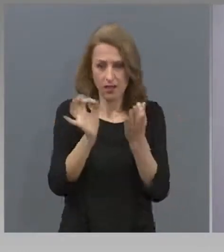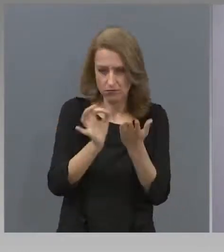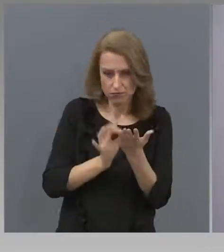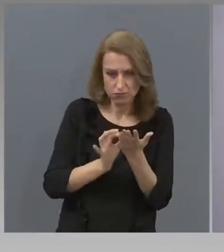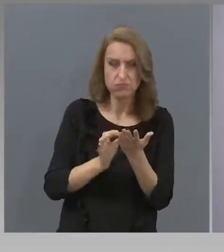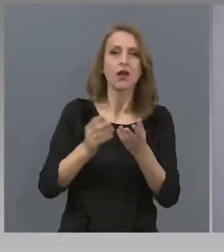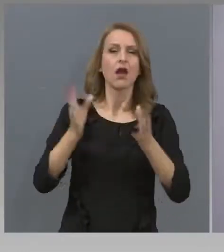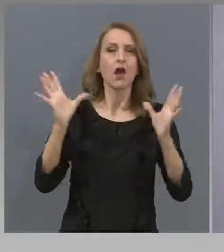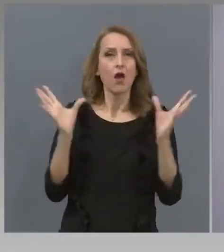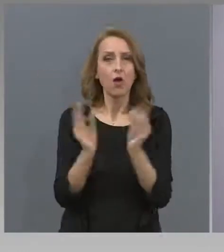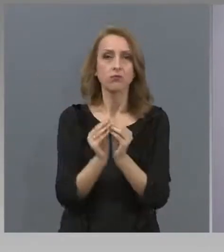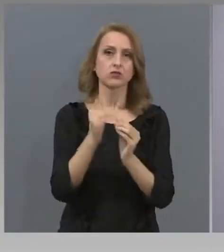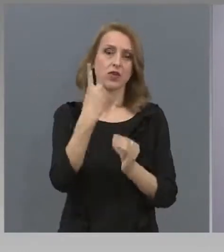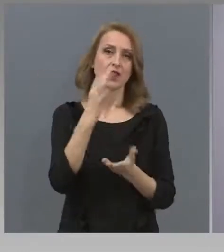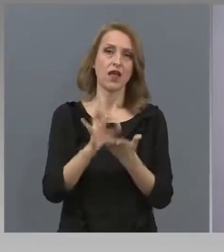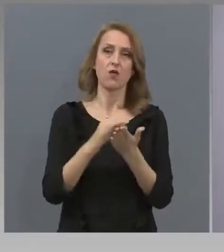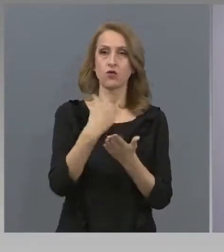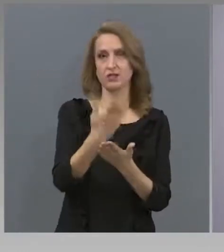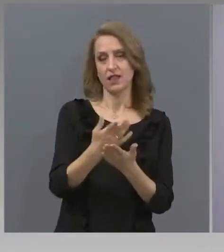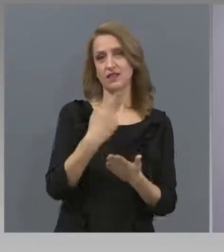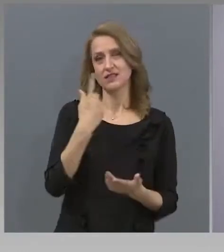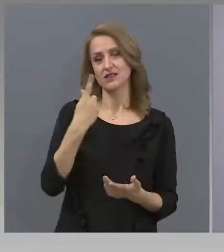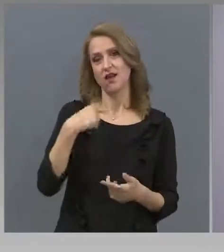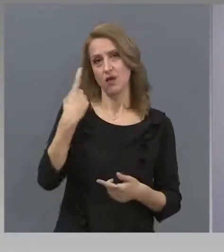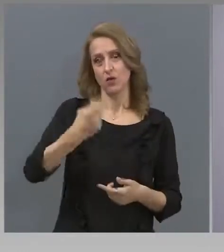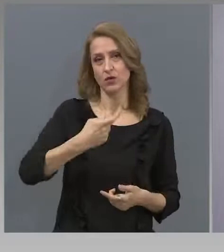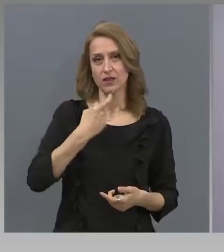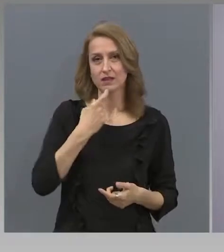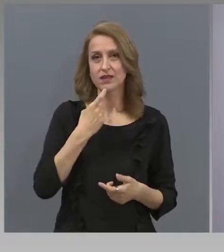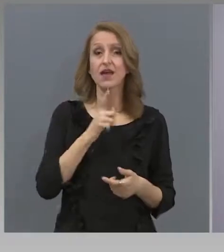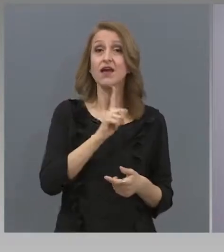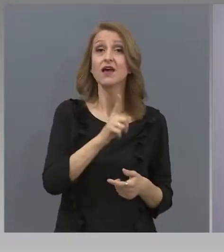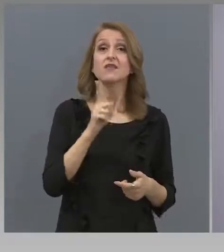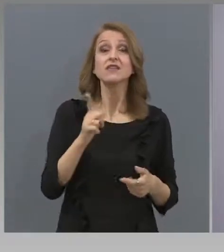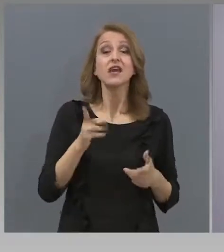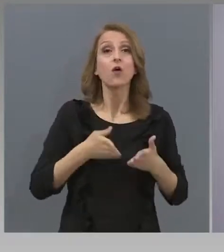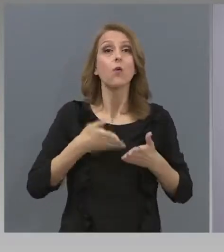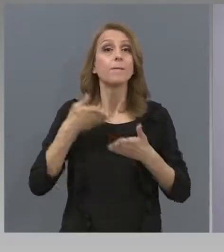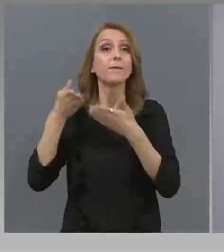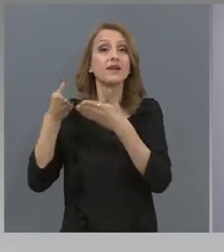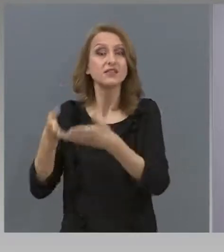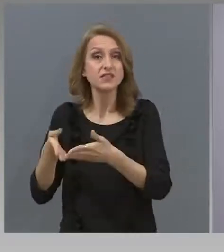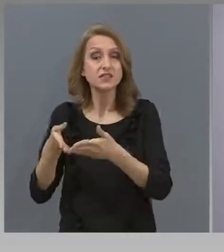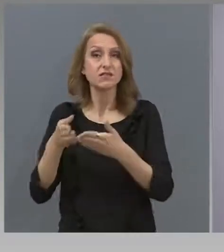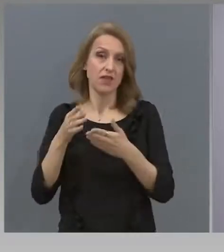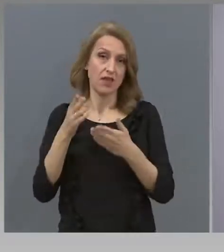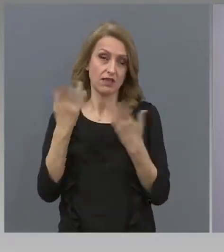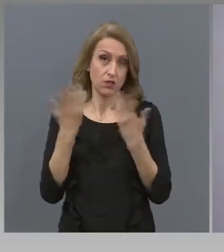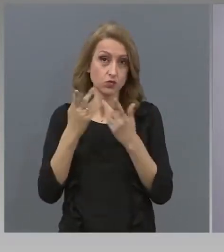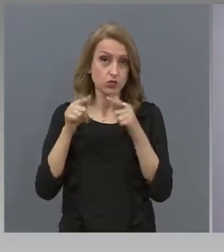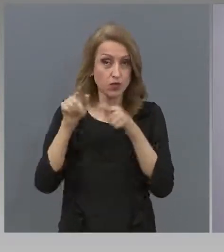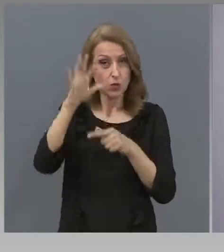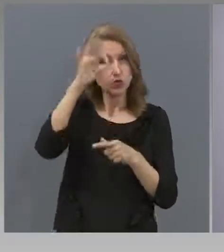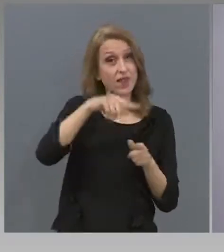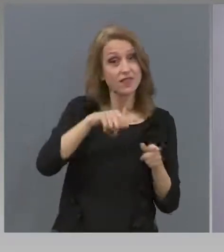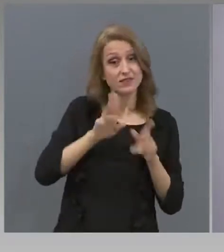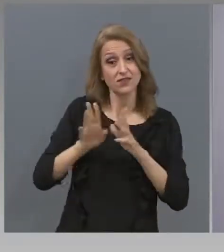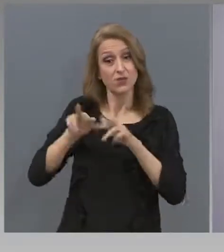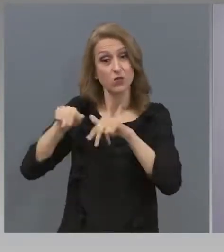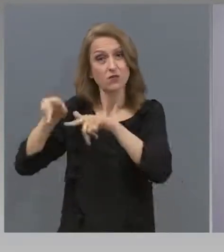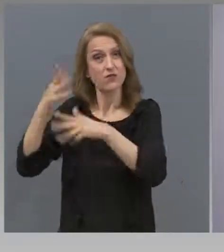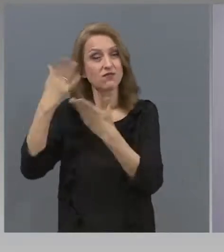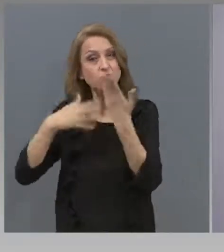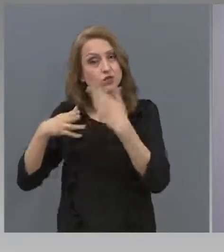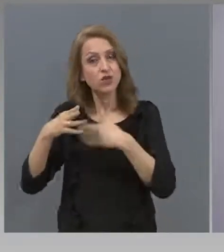Всяко присъствие на малолетни и непълнолетни ученици в училищата ще става съгласието на родителя. Ще бъдат